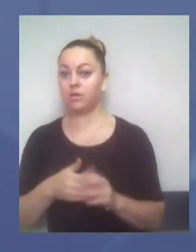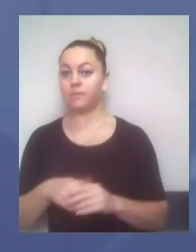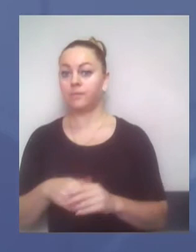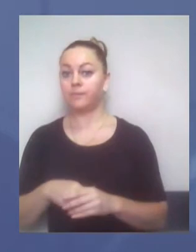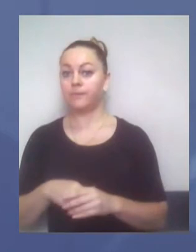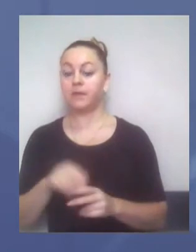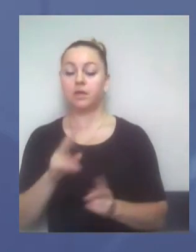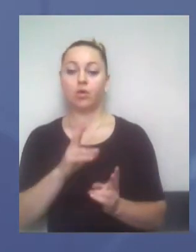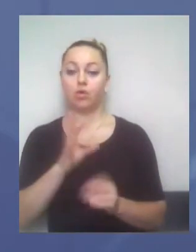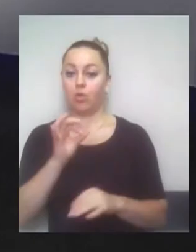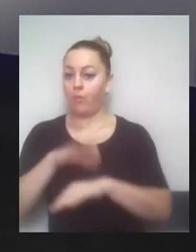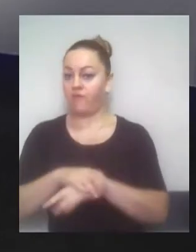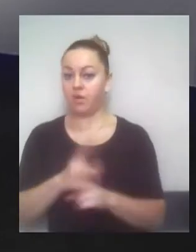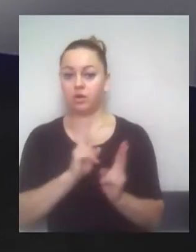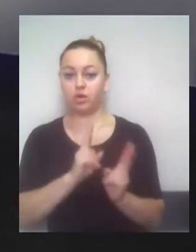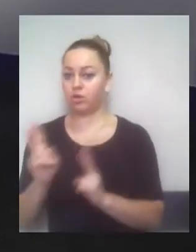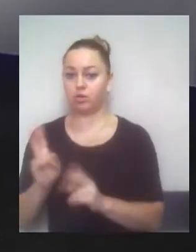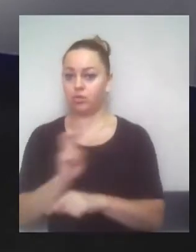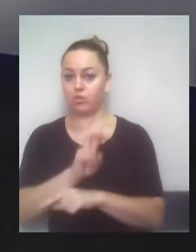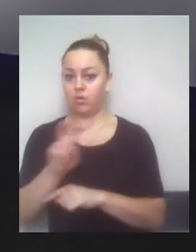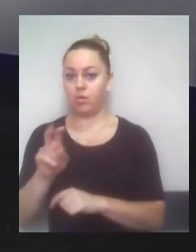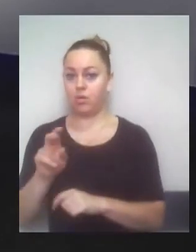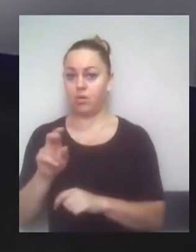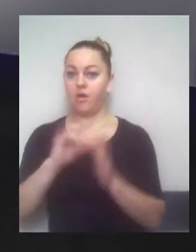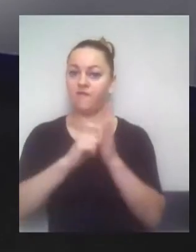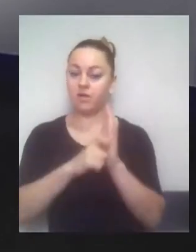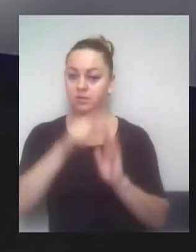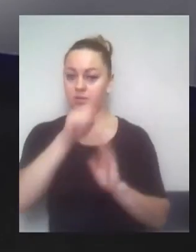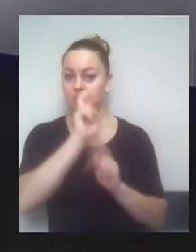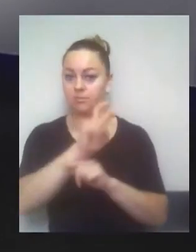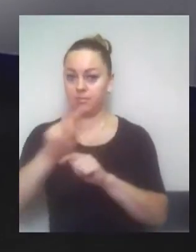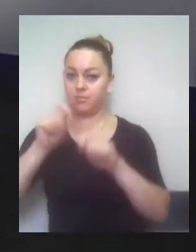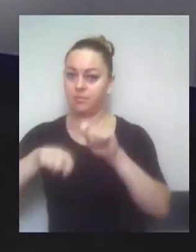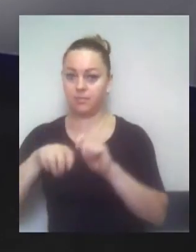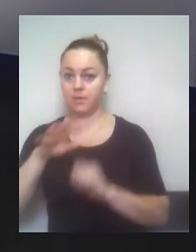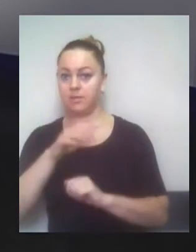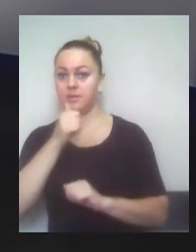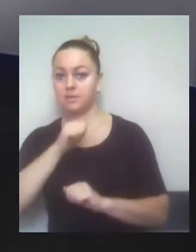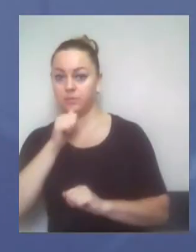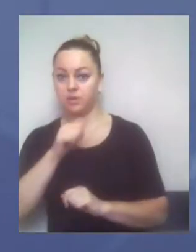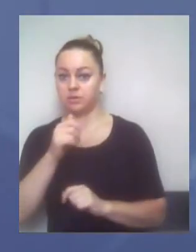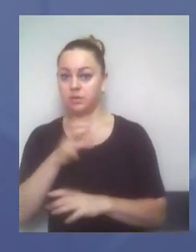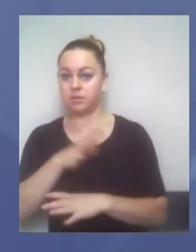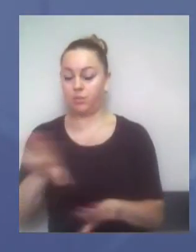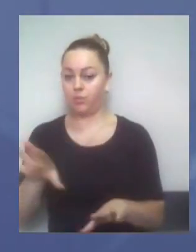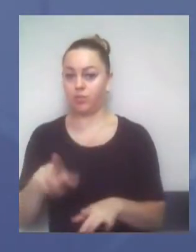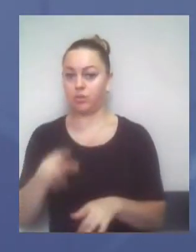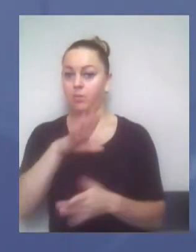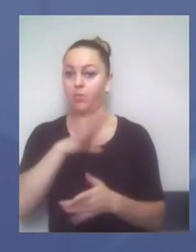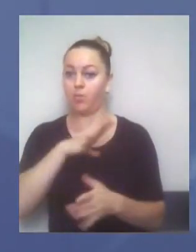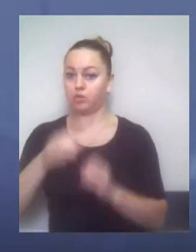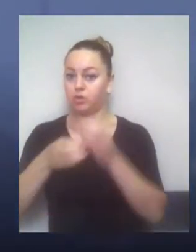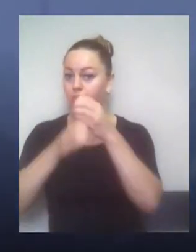навіть не ісследував квартиру. Возможно ли це? Невозможно. Що у нас там проходять комунікації і так далі. Тобто,